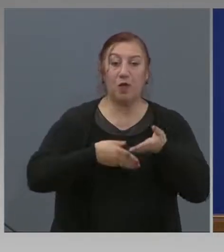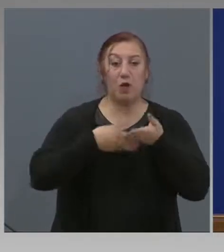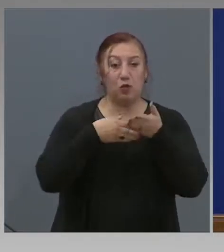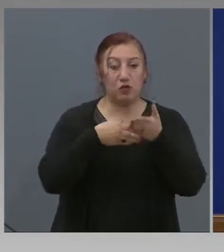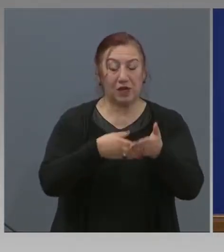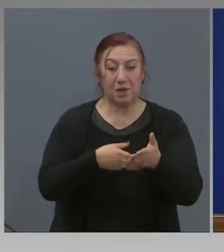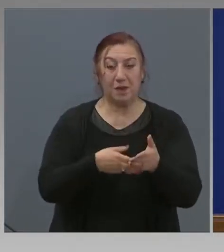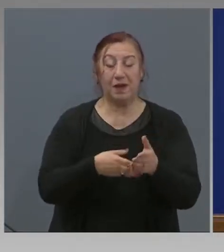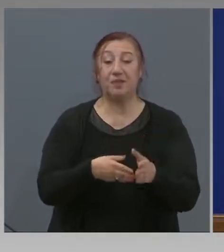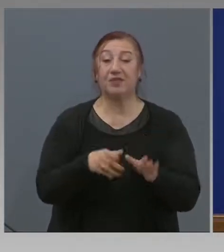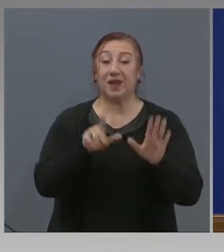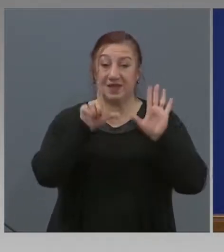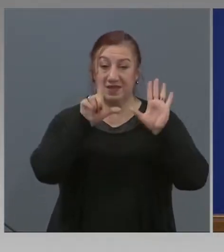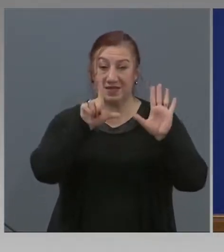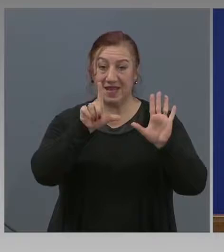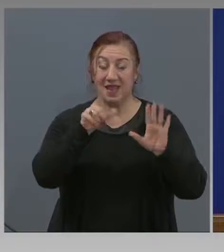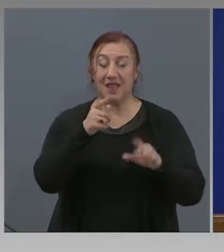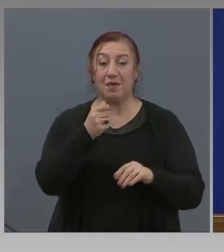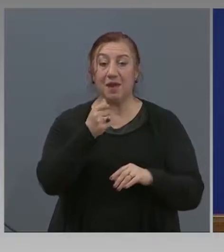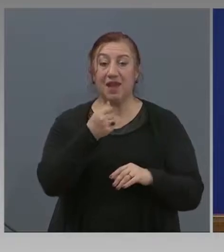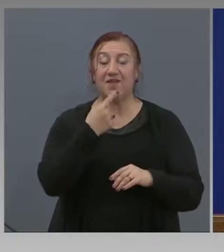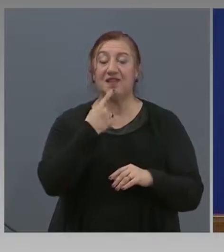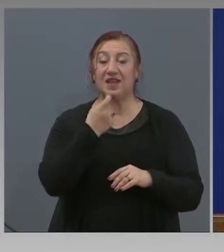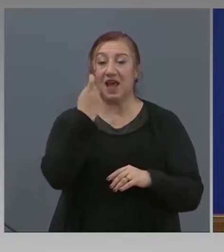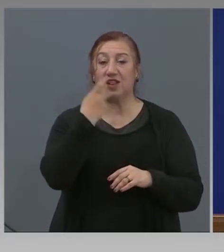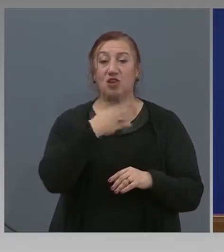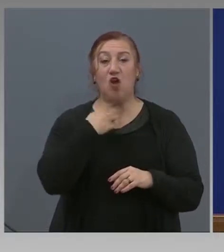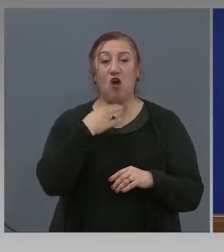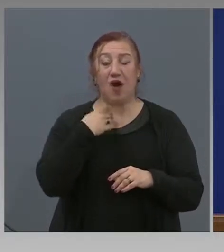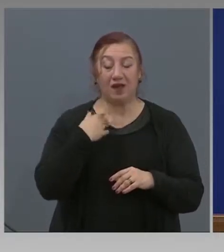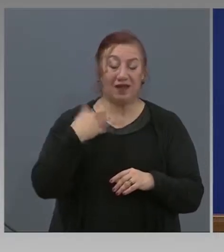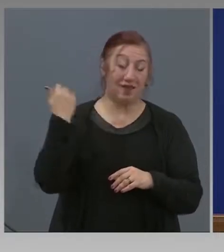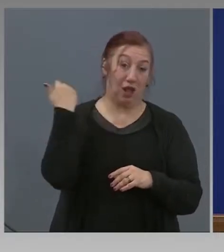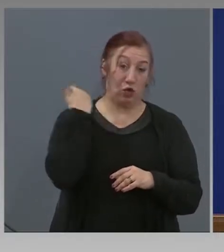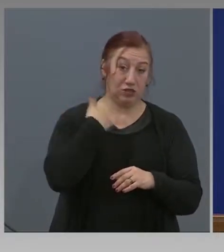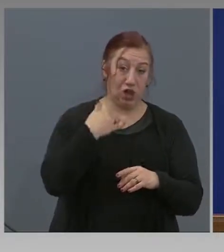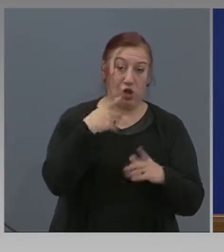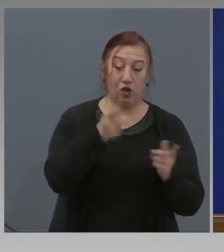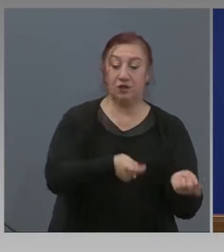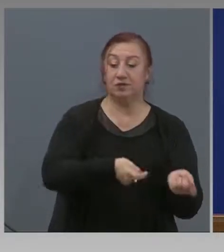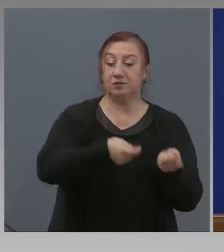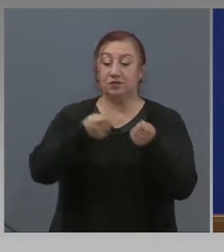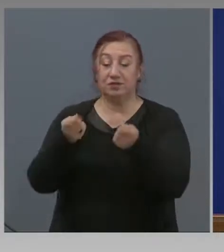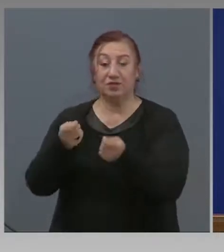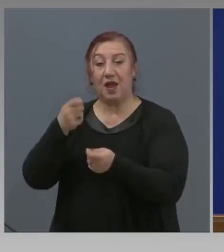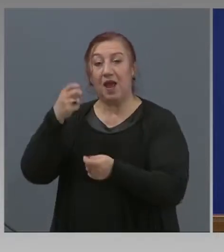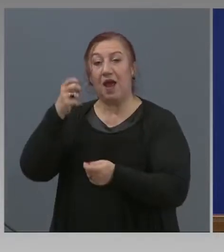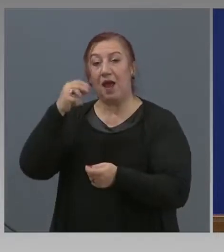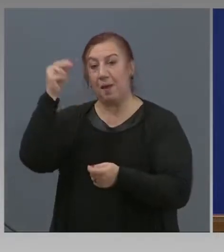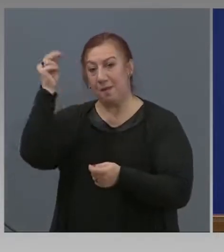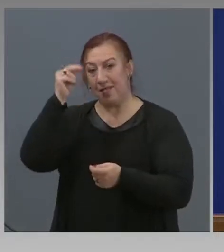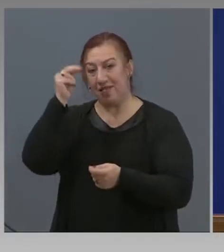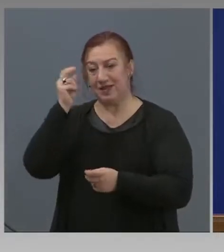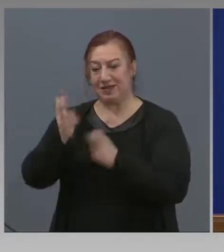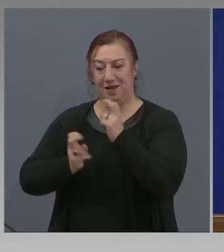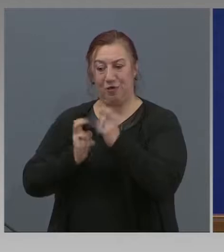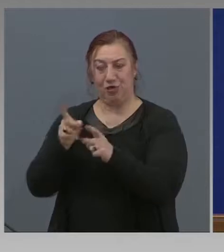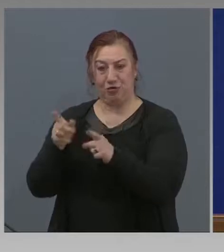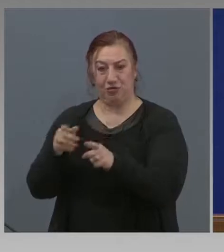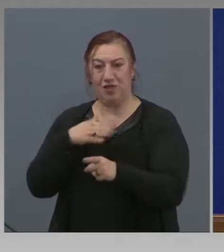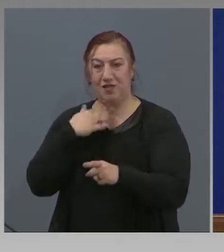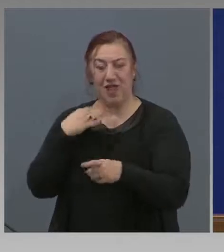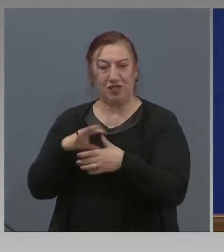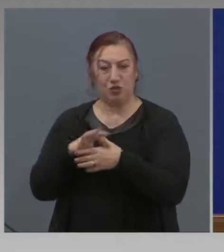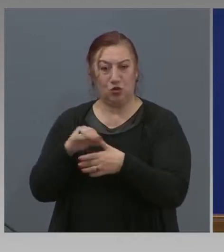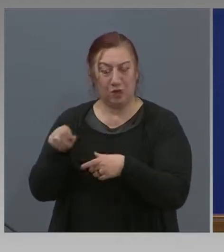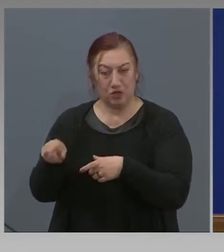7 лева на агне, за това да достигнат до българския производител на агнешко месо. И